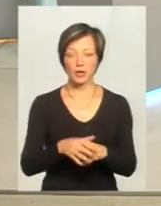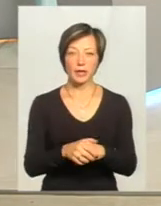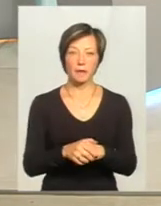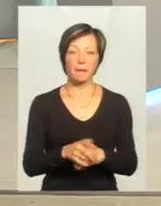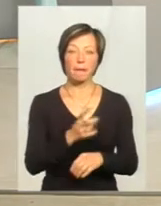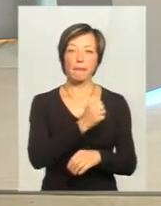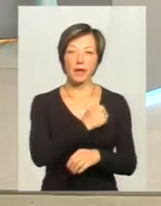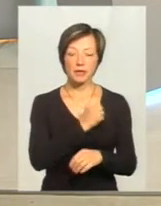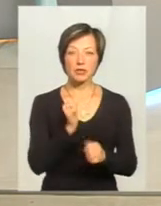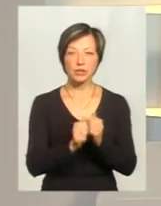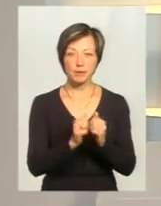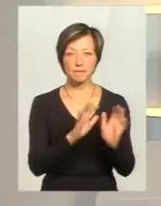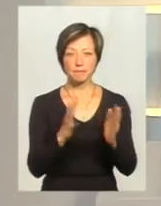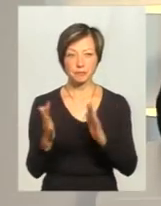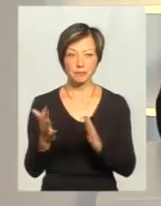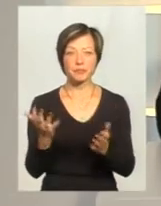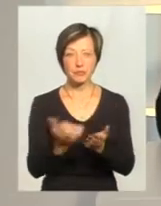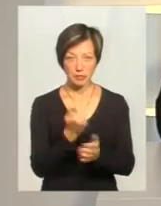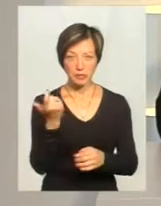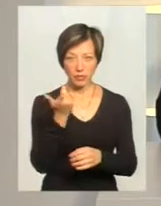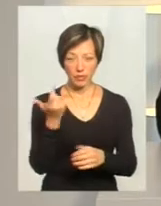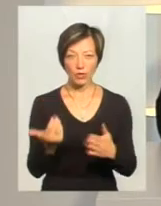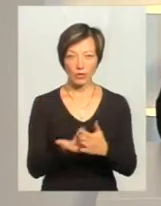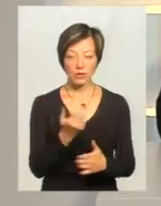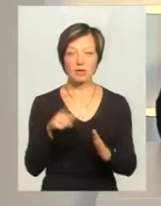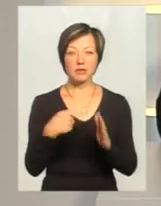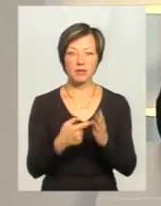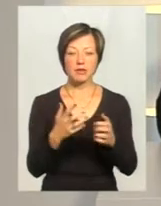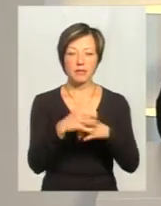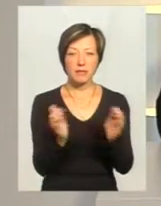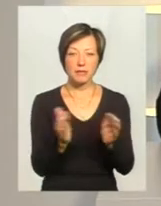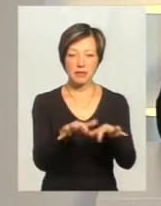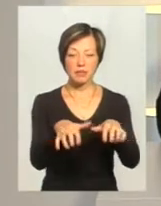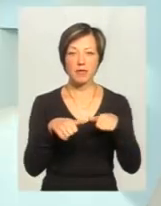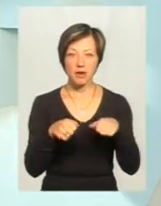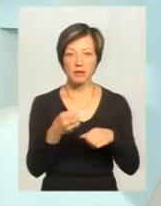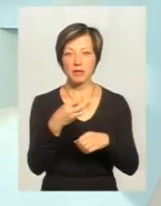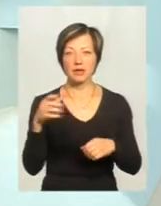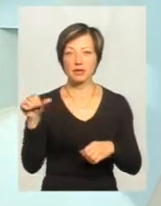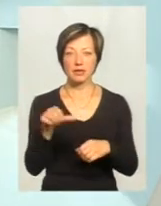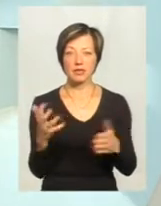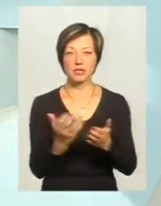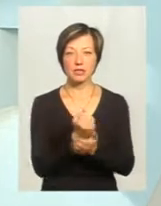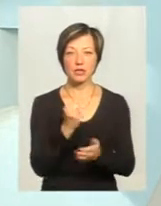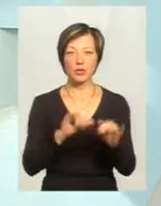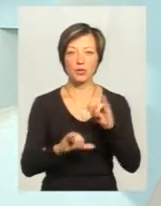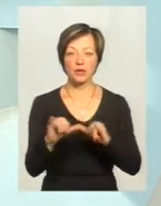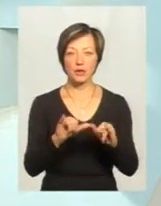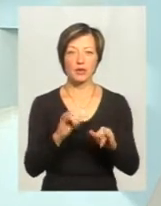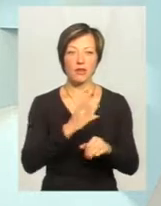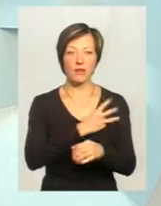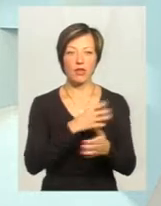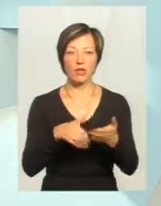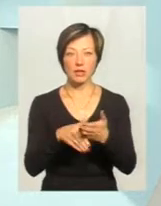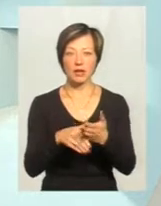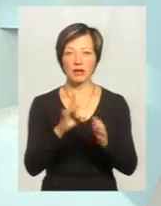І, на жаль, дуже часто. Ви знаходите нових господарів? Так, ми цього котенятка зразу вже забрали. Протягом 15 хвилин ми знайшли, куди забрати. Забрала наша волонтер